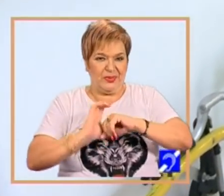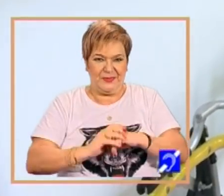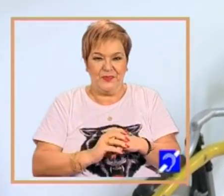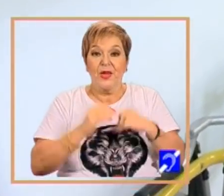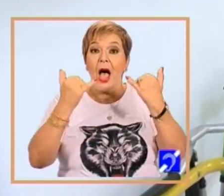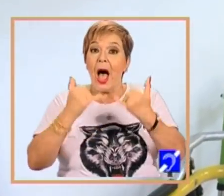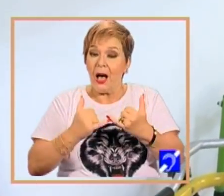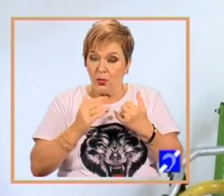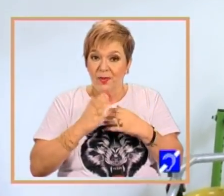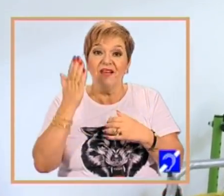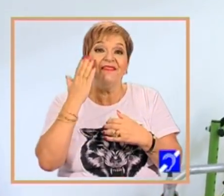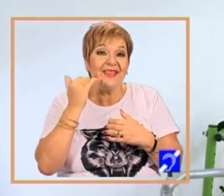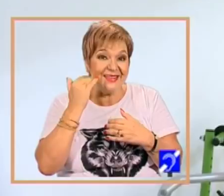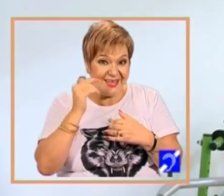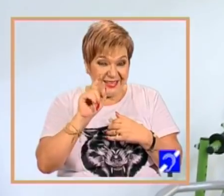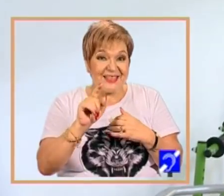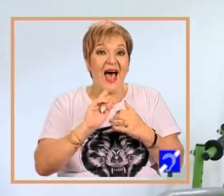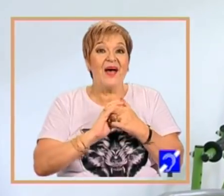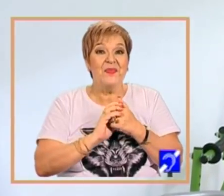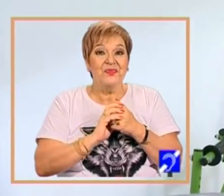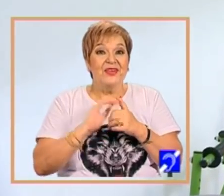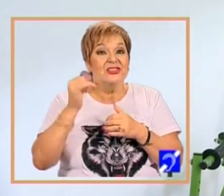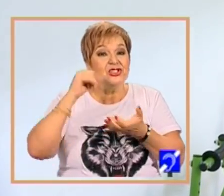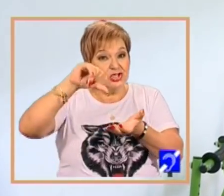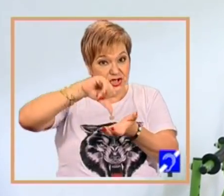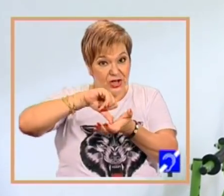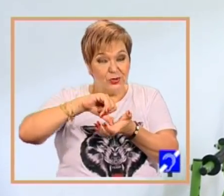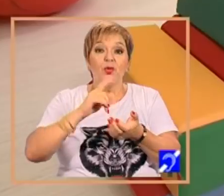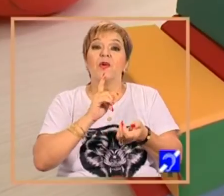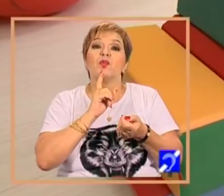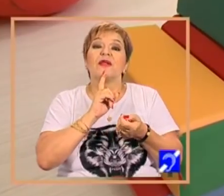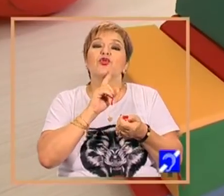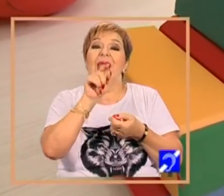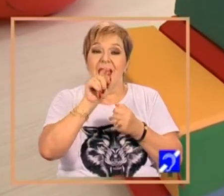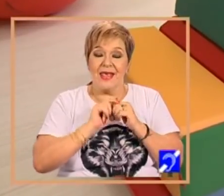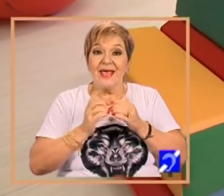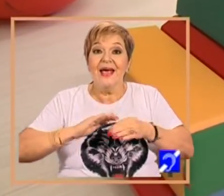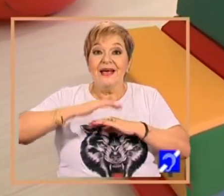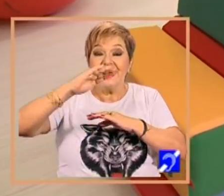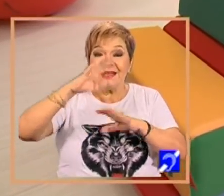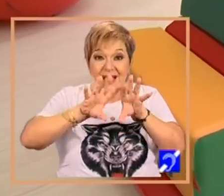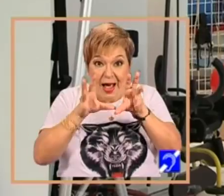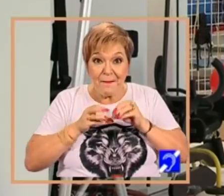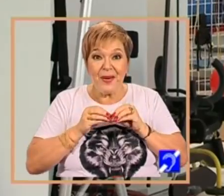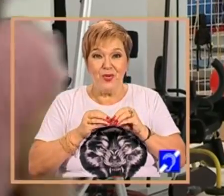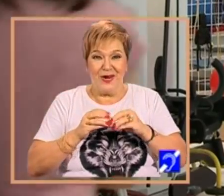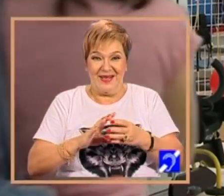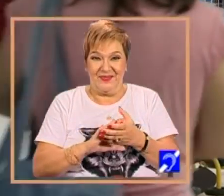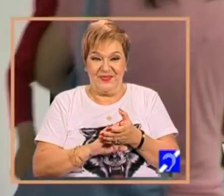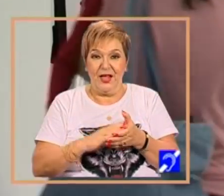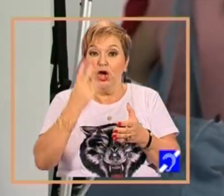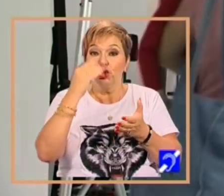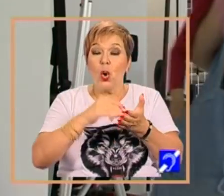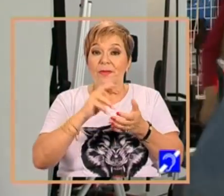Acum, fetița Maria Beatrice și centrul ce-i poartă numele cresc împreună. În